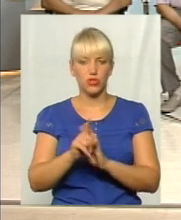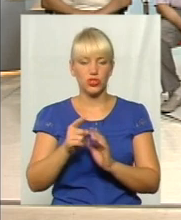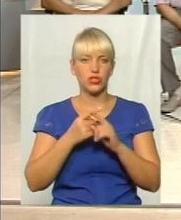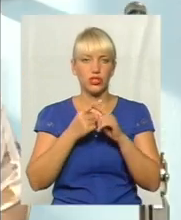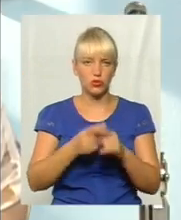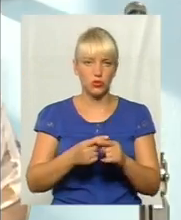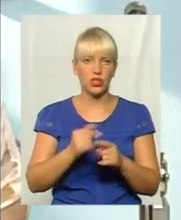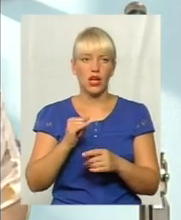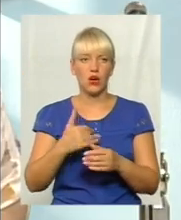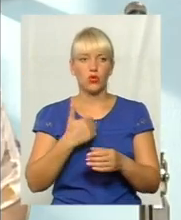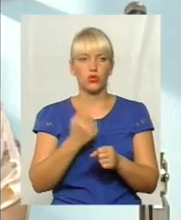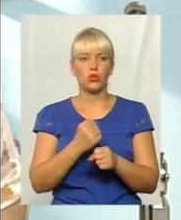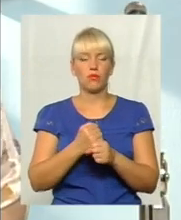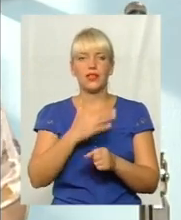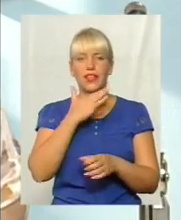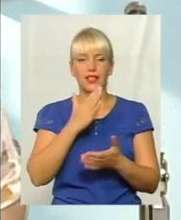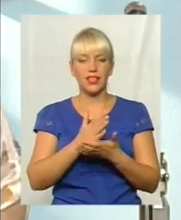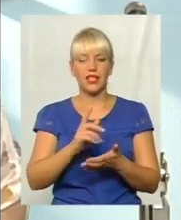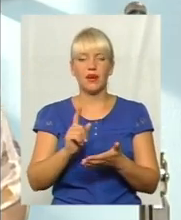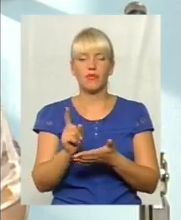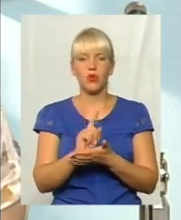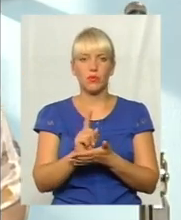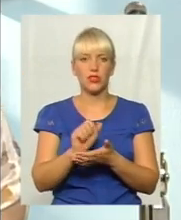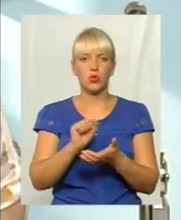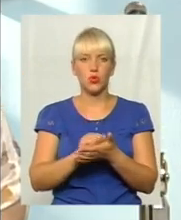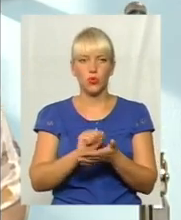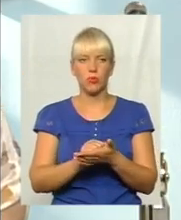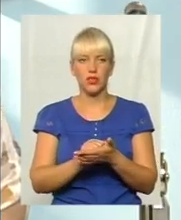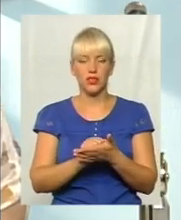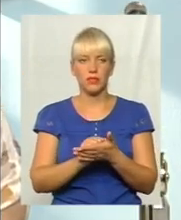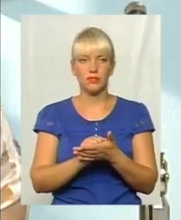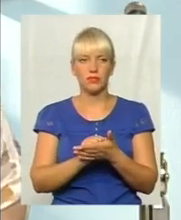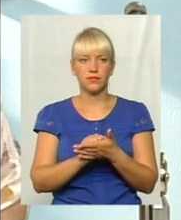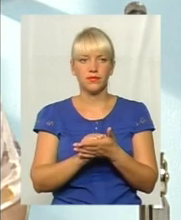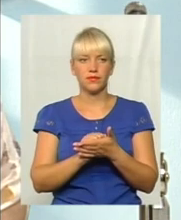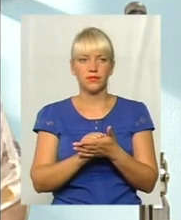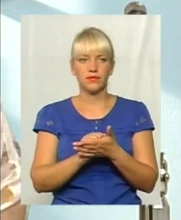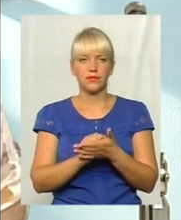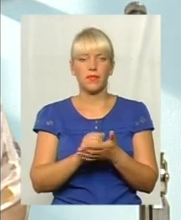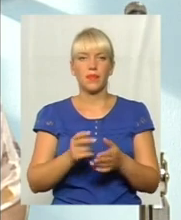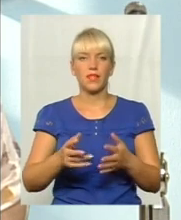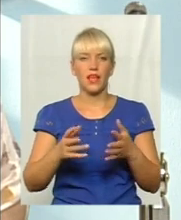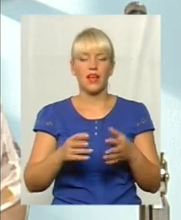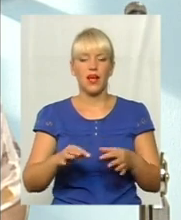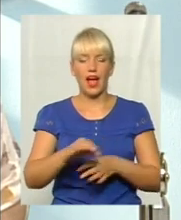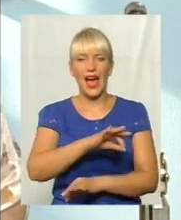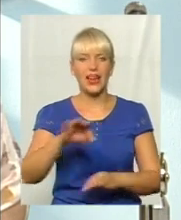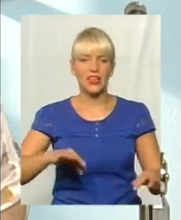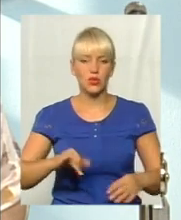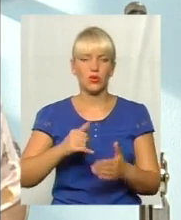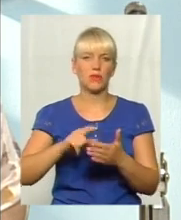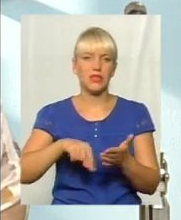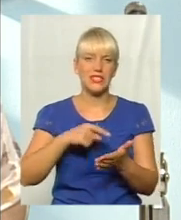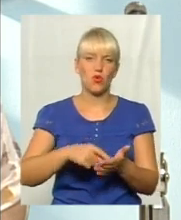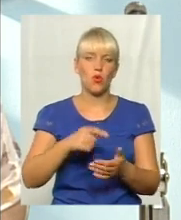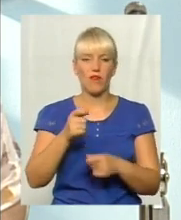зробити. Крім того, купа нормативних документів пішла від архітектури, від міської